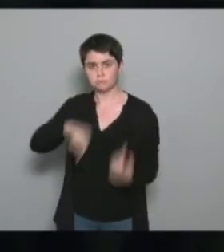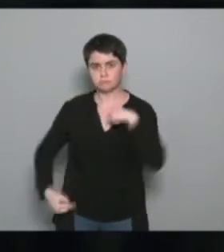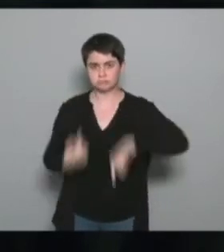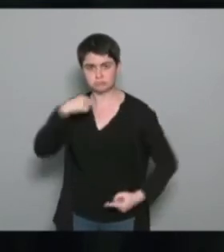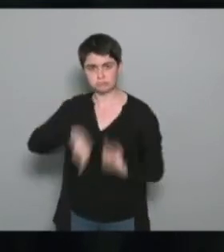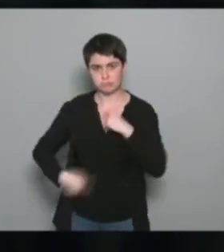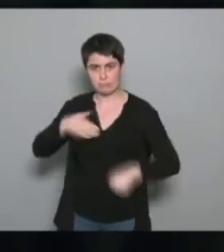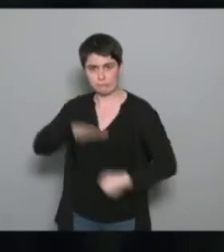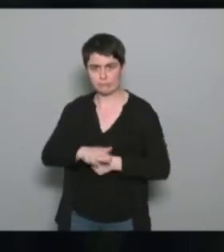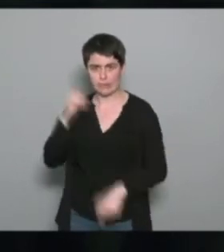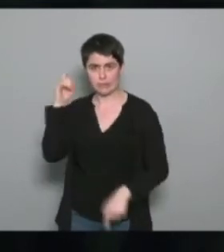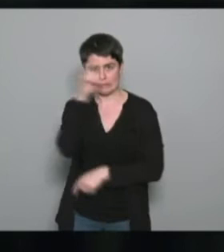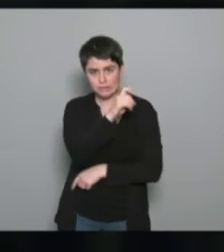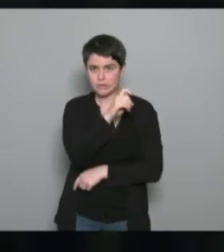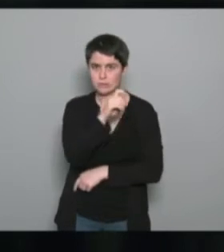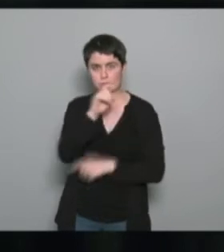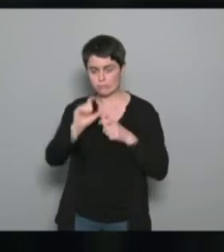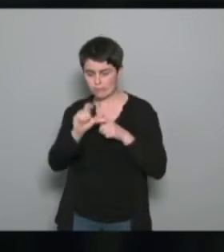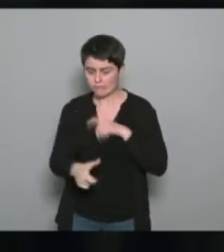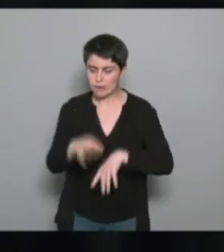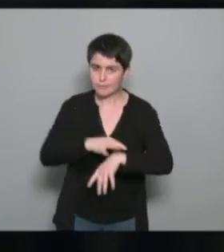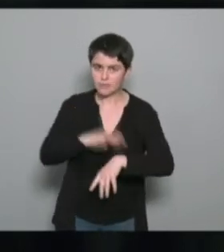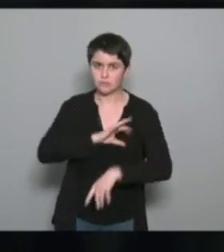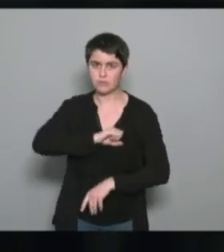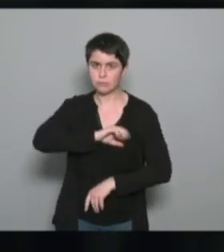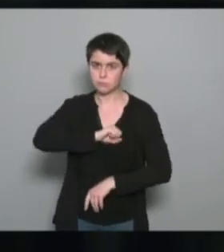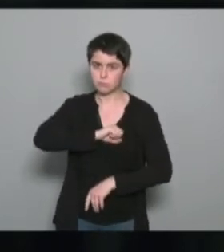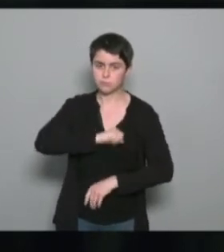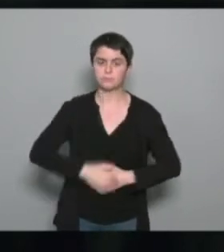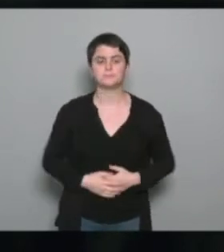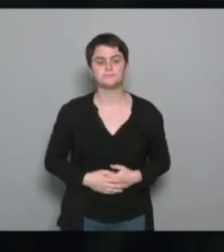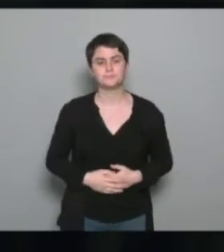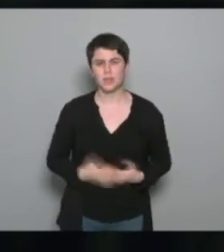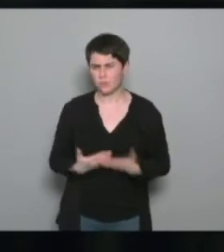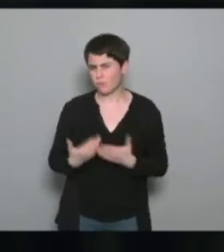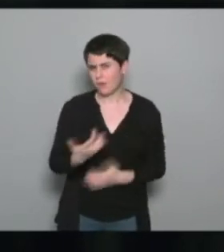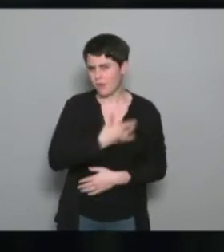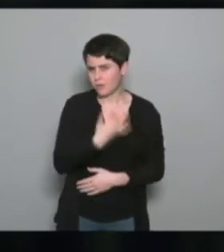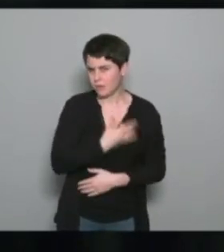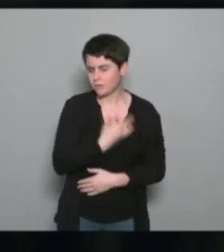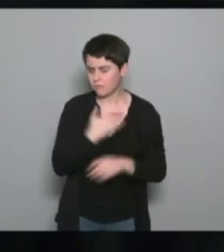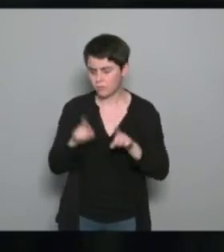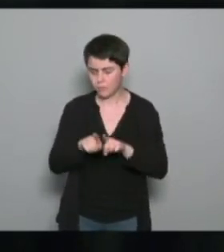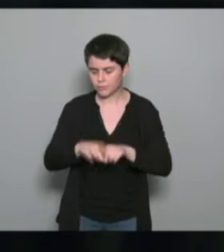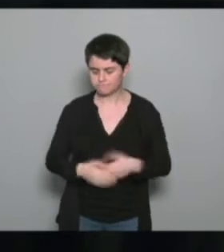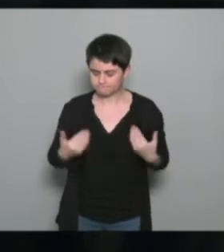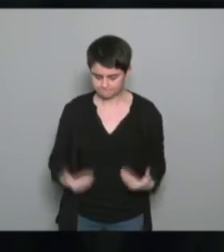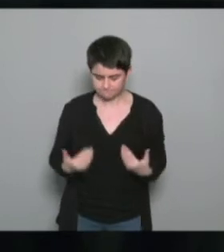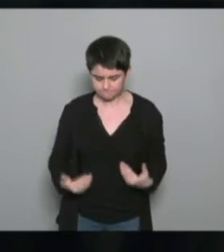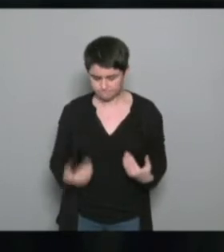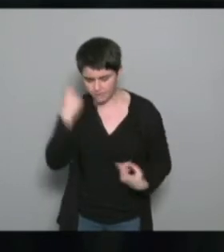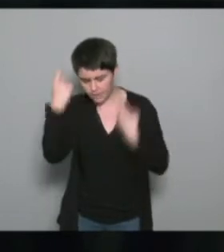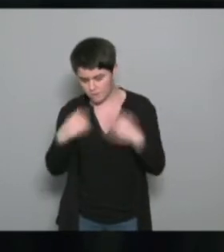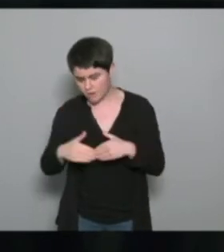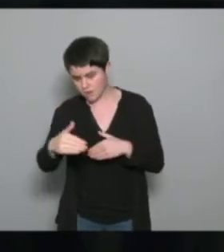différentes pathologies cardiaques. Donc, c'était aussi très intéressant. Et là, on est en train de travailler sur une demi-journée d